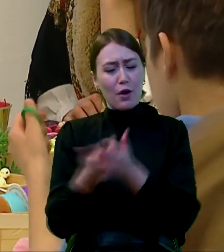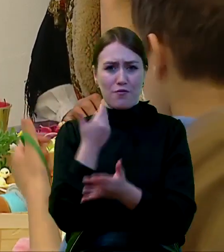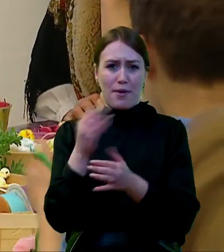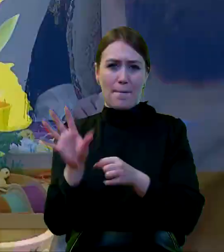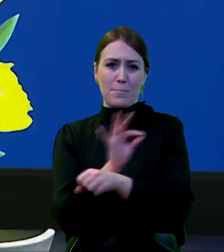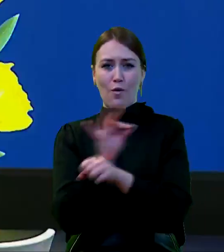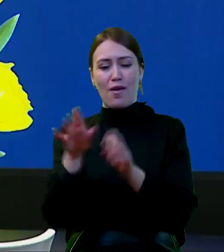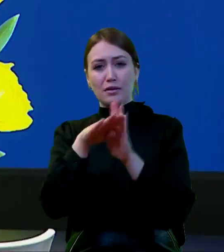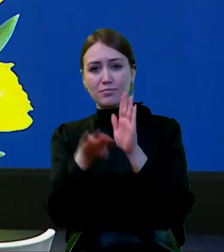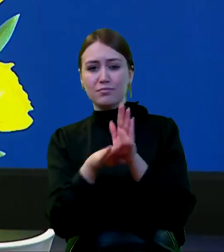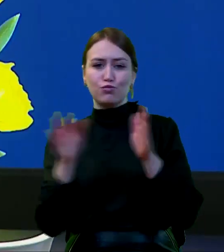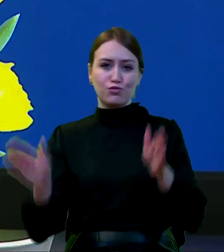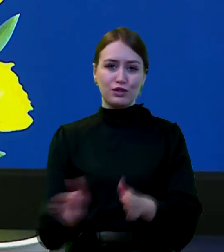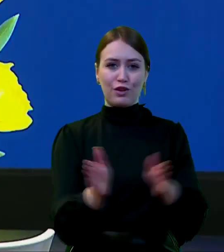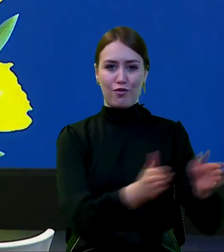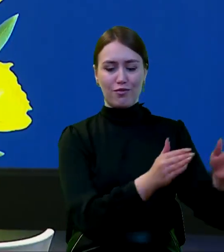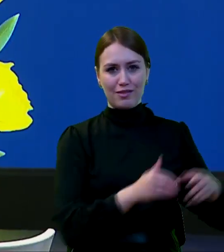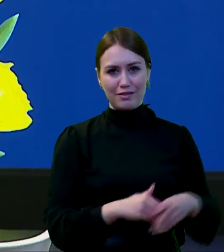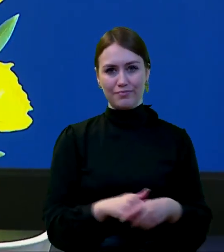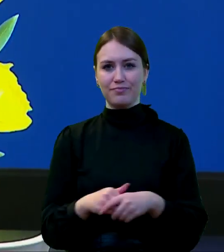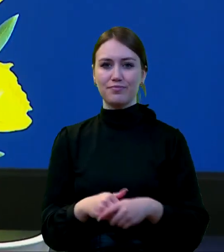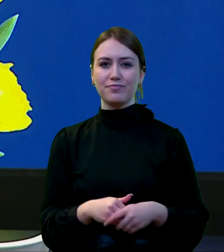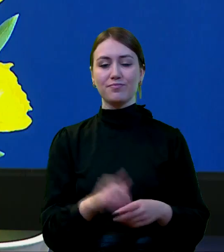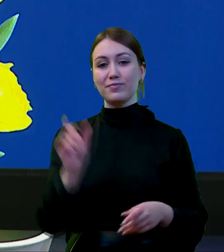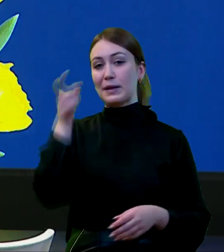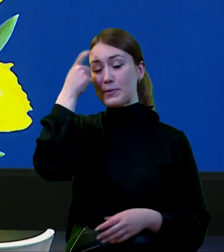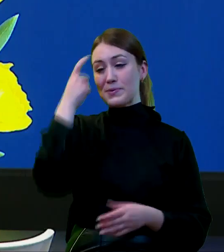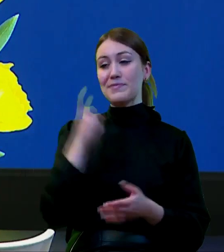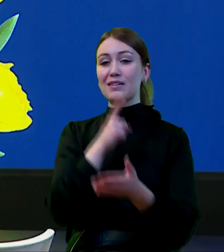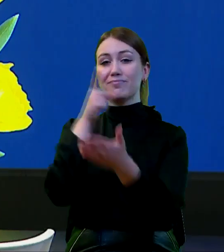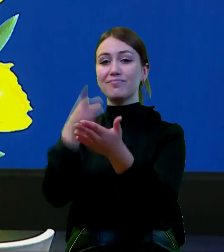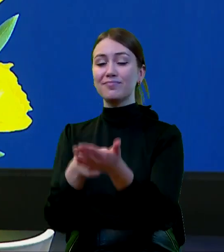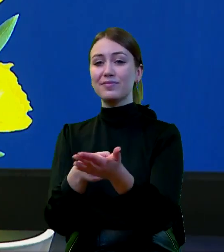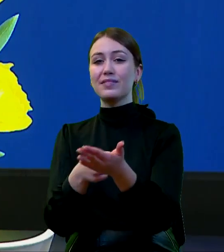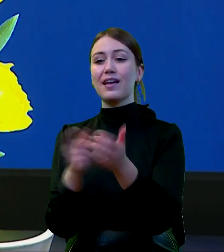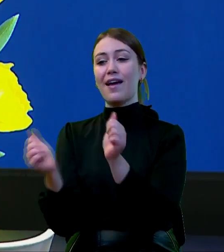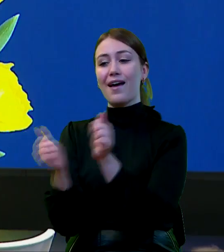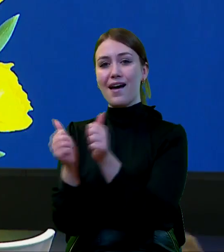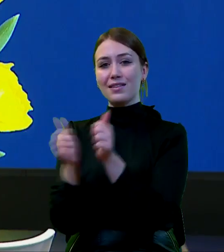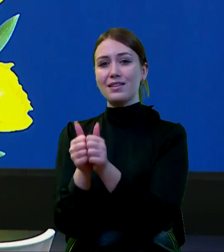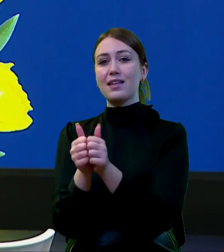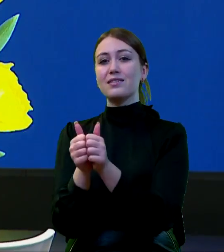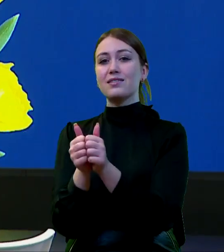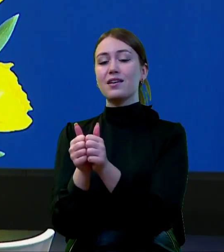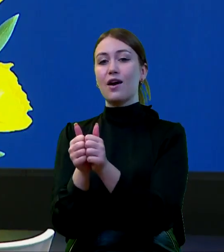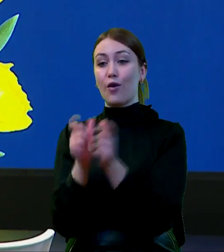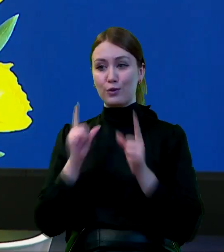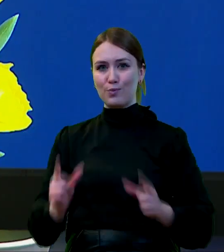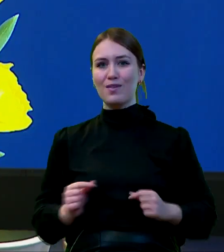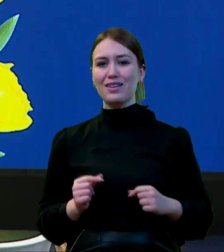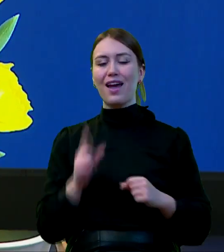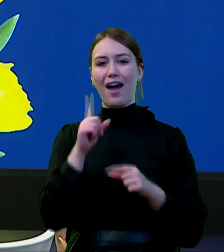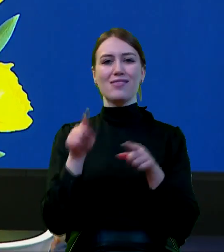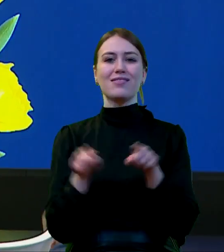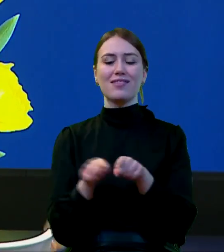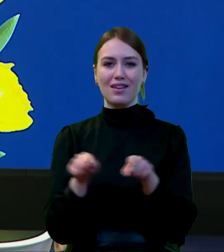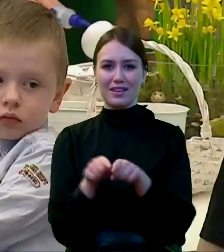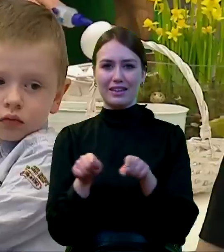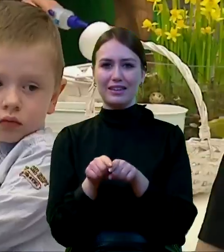kolejne programy, zwłaszcza dotyczące asystencji osobistej, ale także